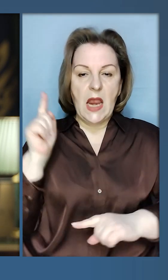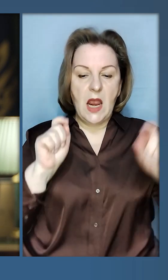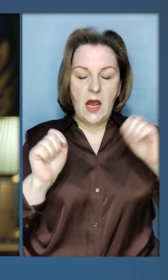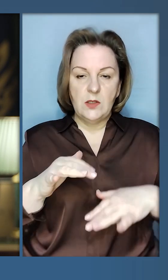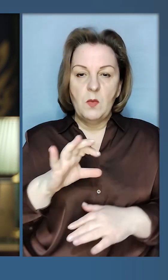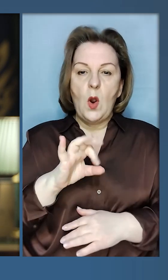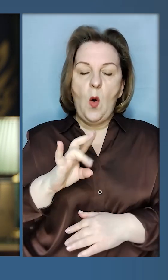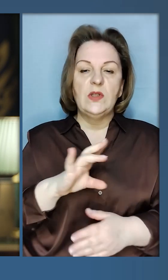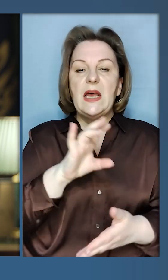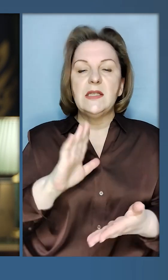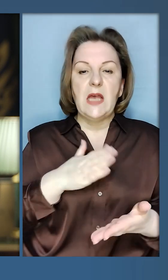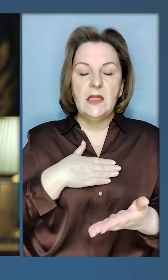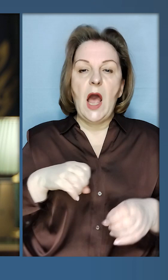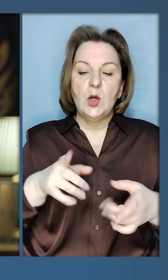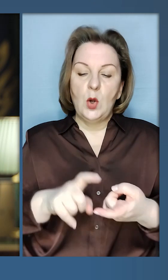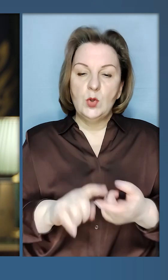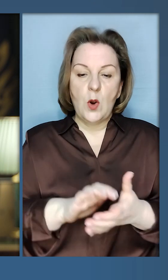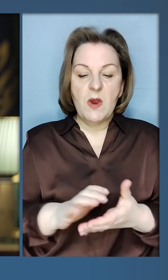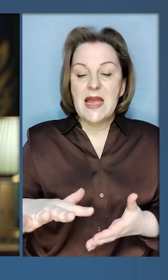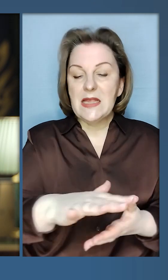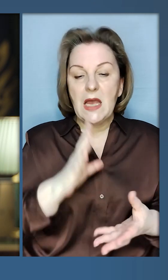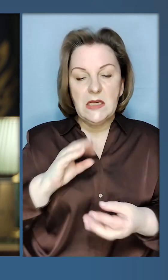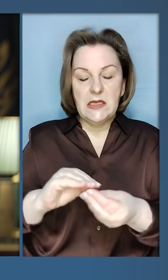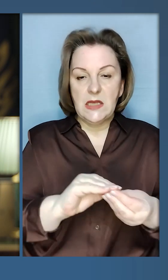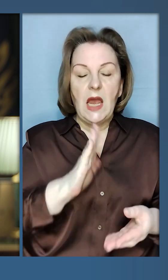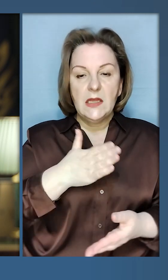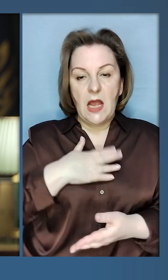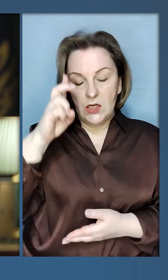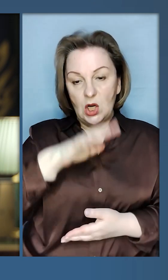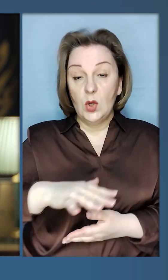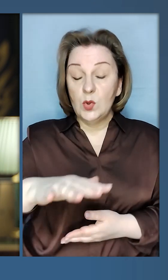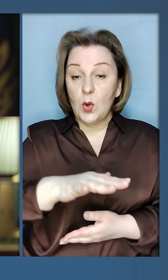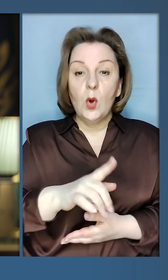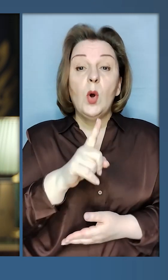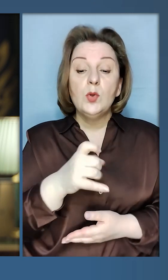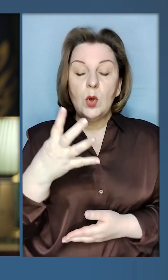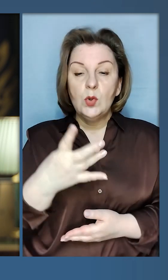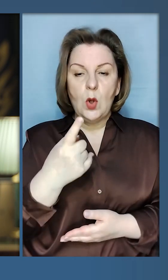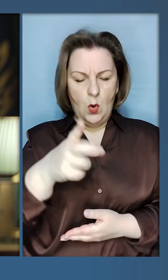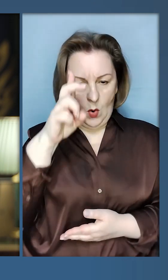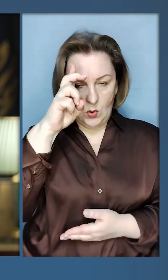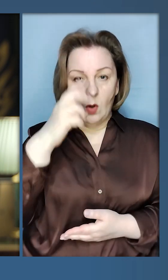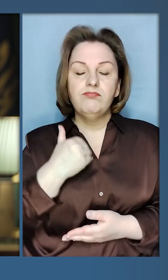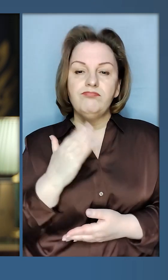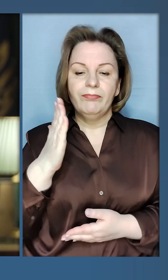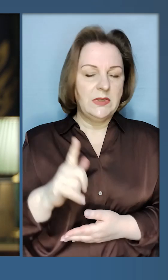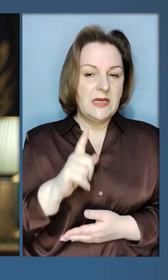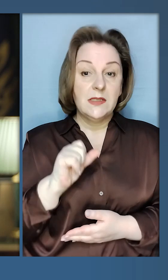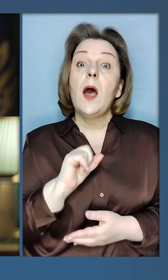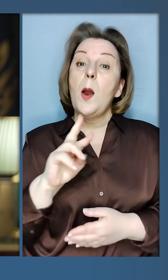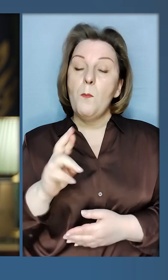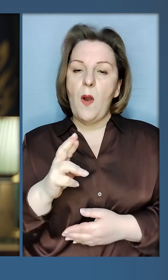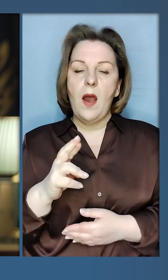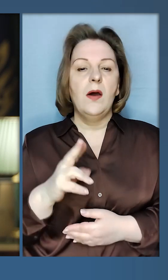ООН за нашу резолюцію щодо миру та територіальної цілісності нашої держави. 141 держава за